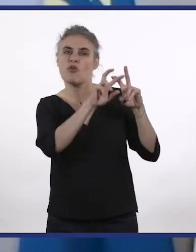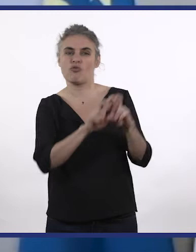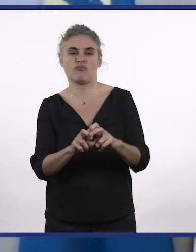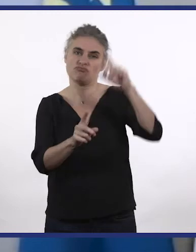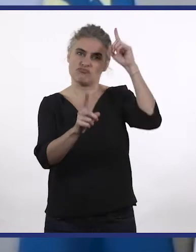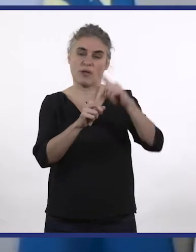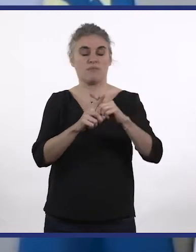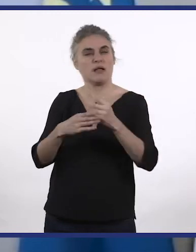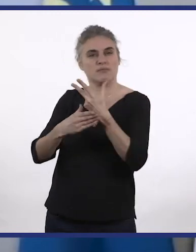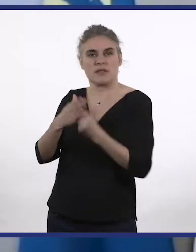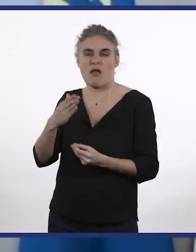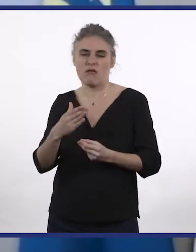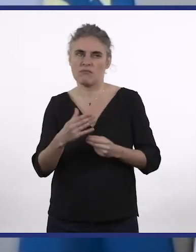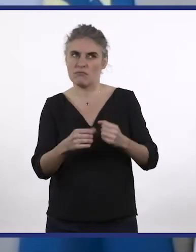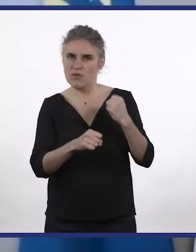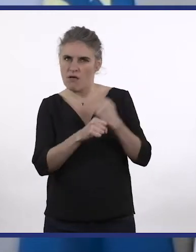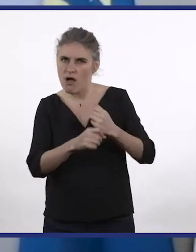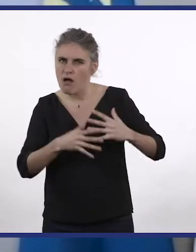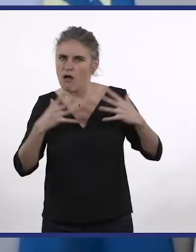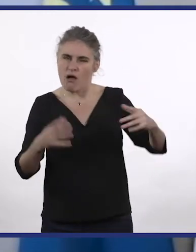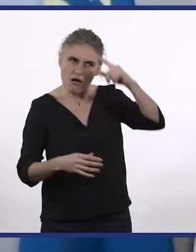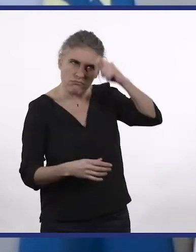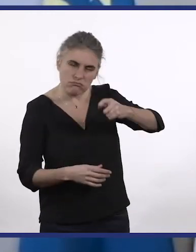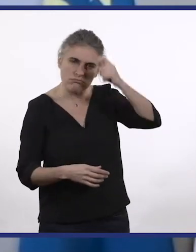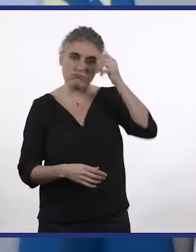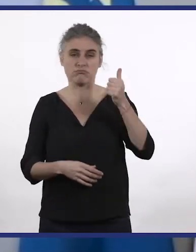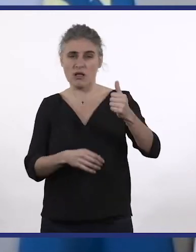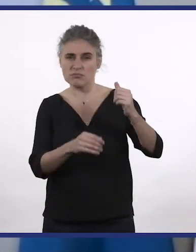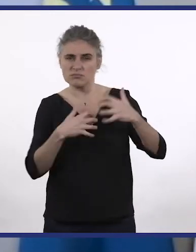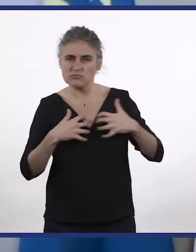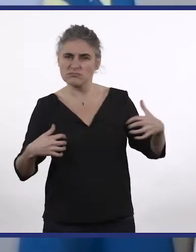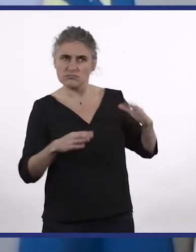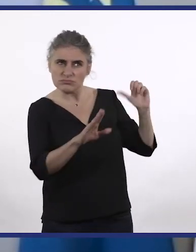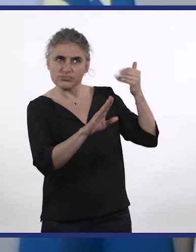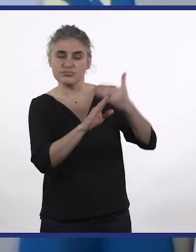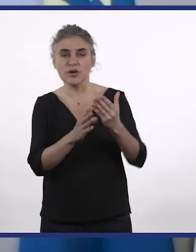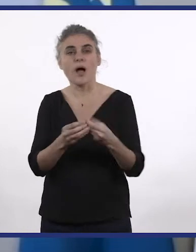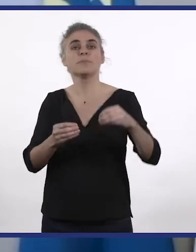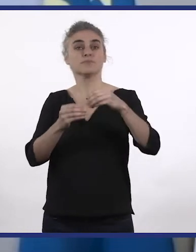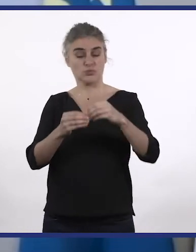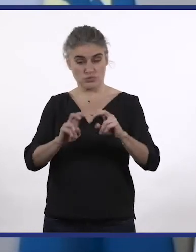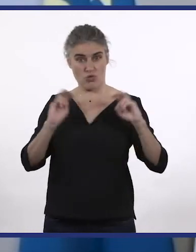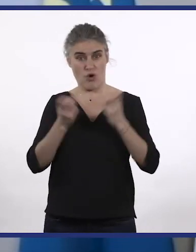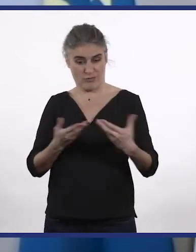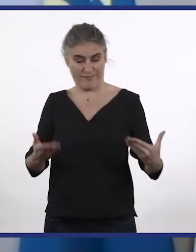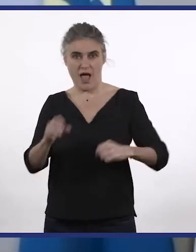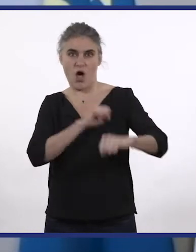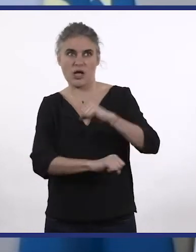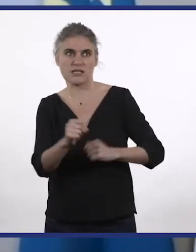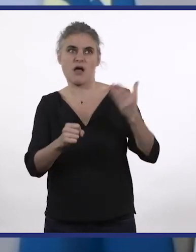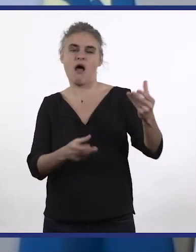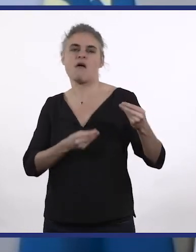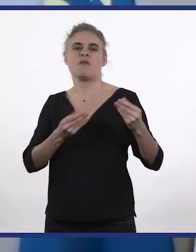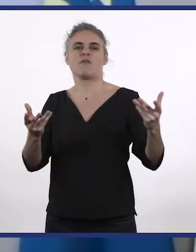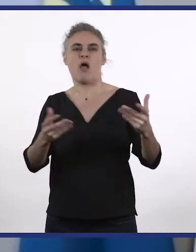française pour la recherche de la trisomie 21 dont l'ensemble des travaux et l'organisation de ce 16e colloque permettent d'éclairer le monde